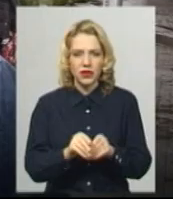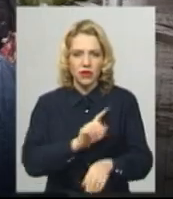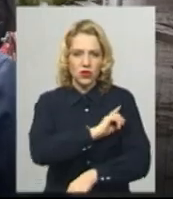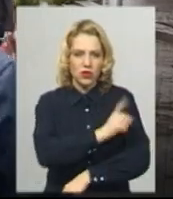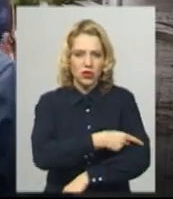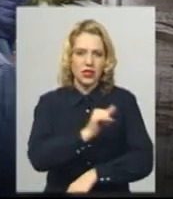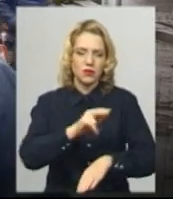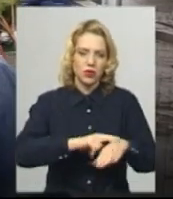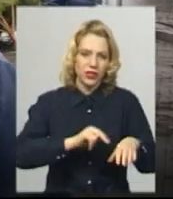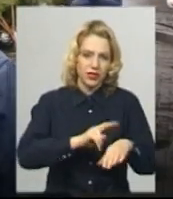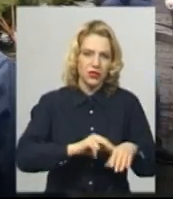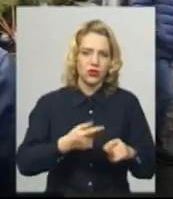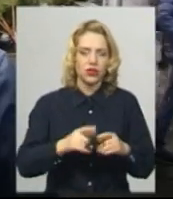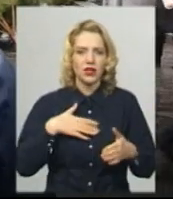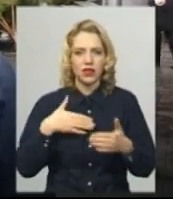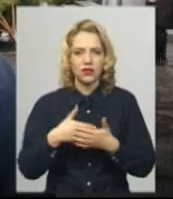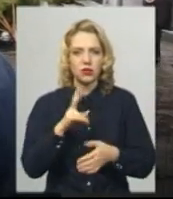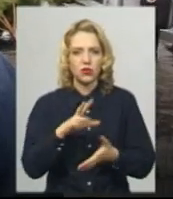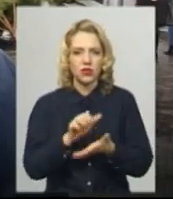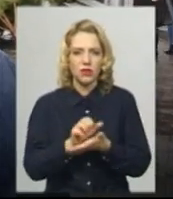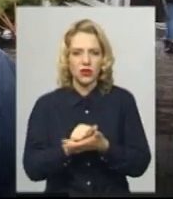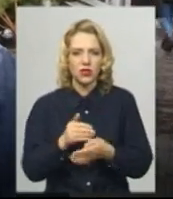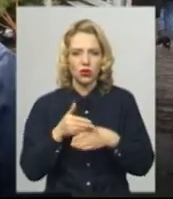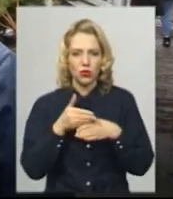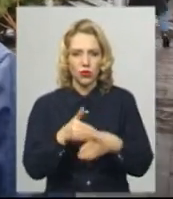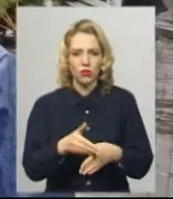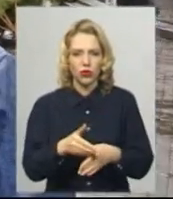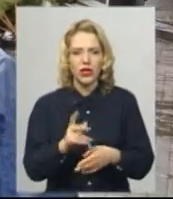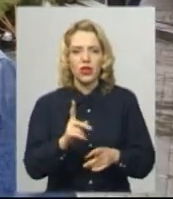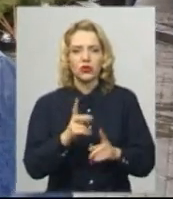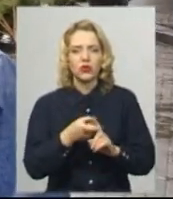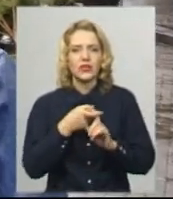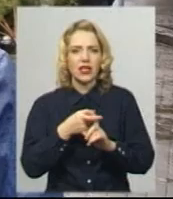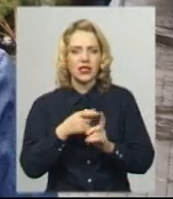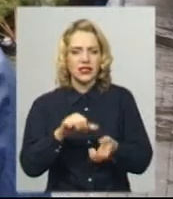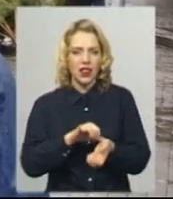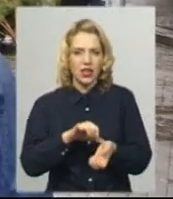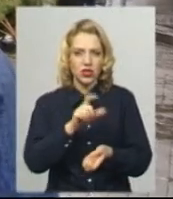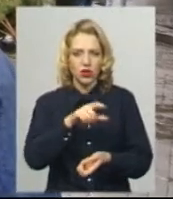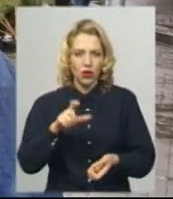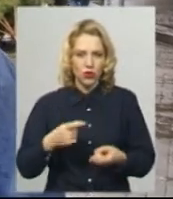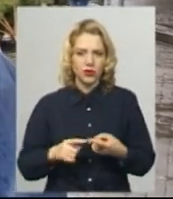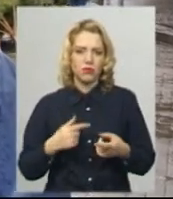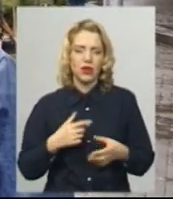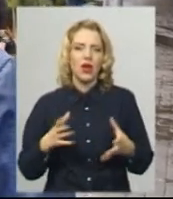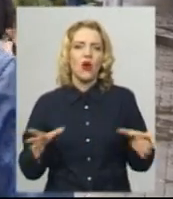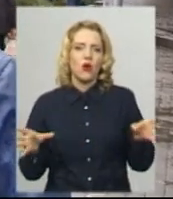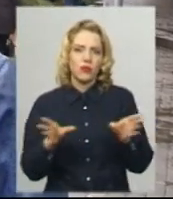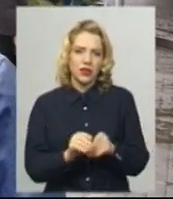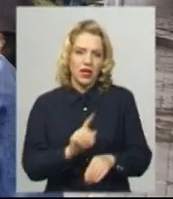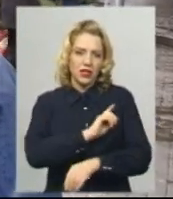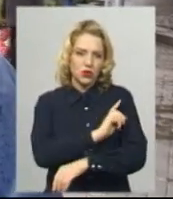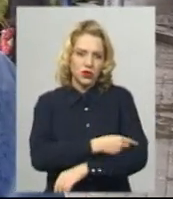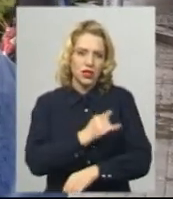муніципальною поліцією, активістами, які займаються допомогою залежним людям, ми об'єднали зусилля, і цією акцією ми